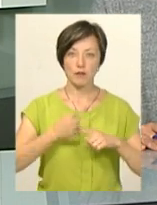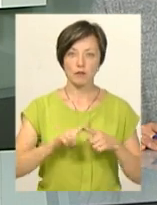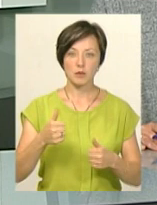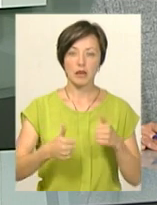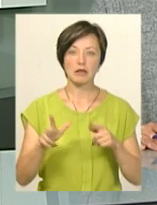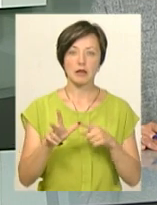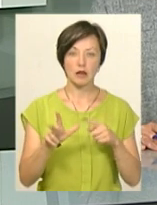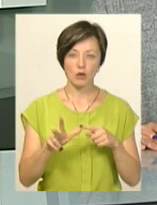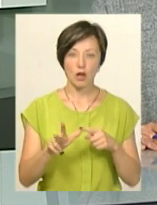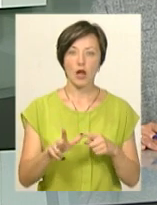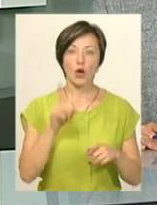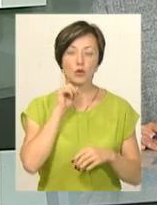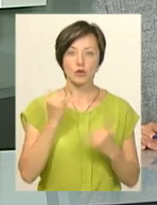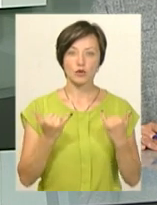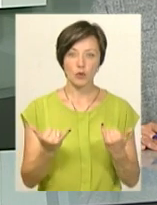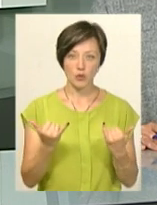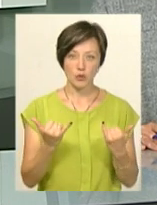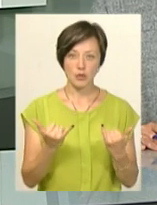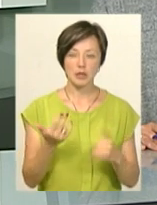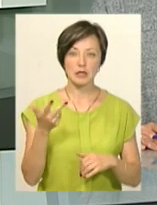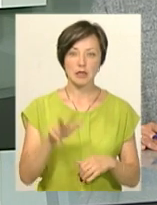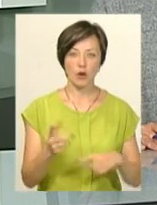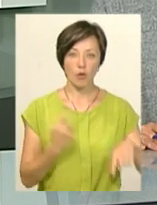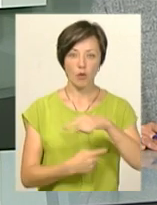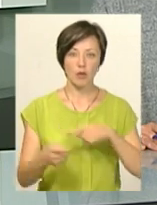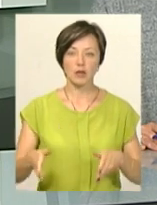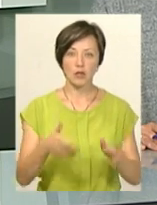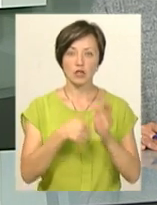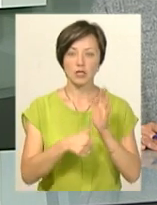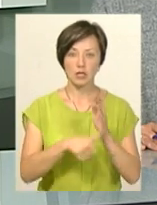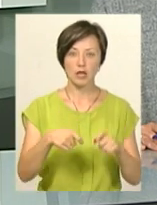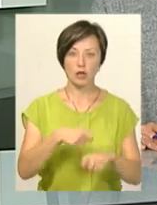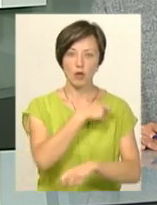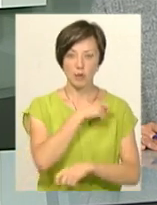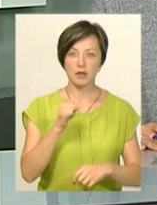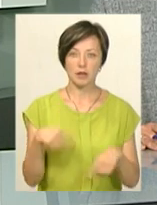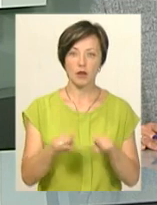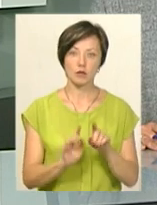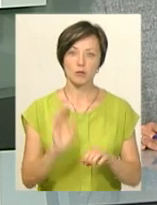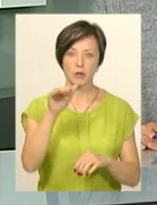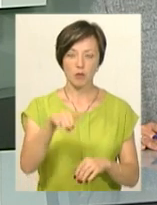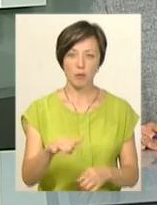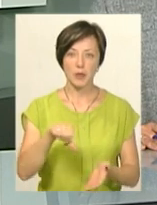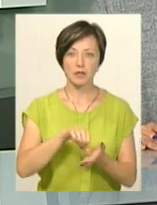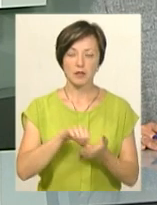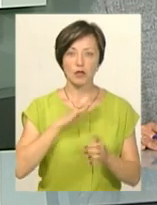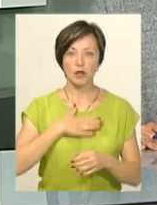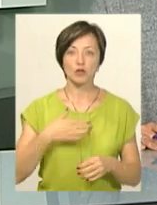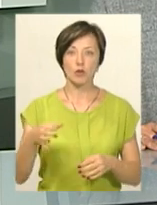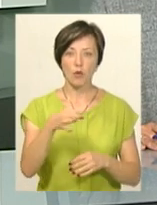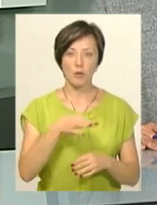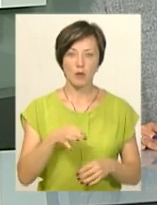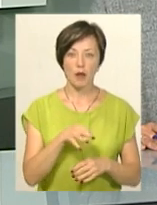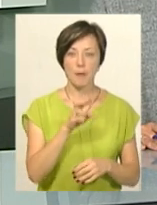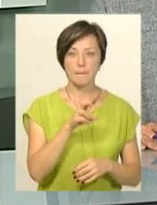заїзді третєю. Юніорки сьогодні долали три кола. Це траса в 60 кілометрів також з підйомами. Представниця нашої області